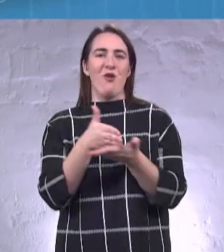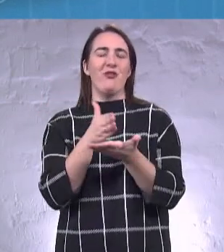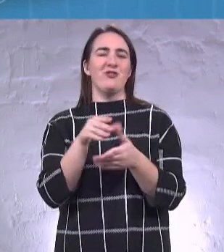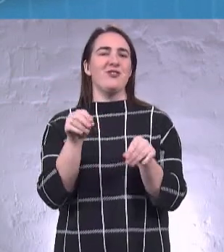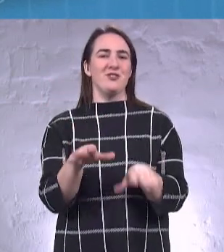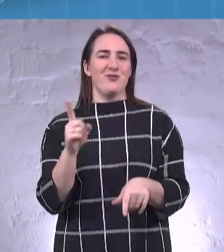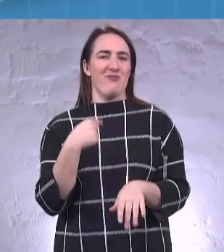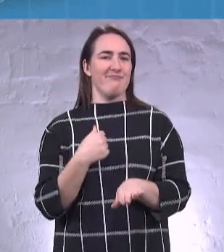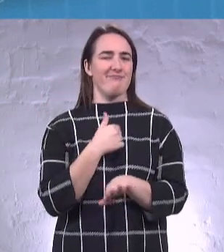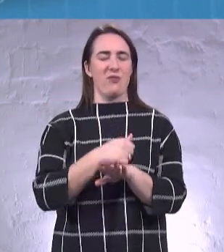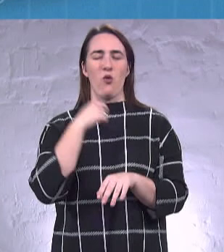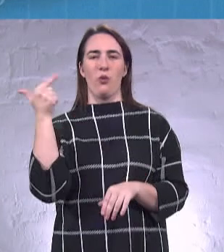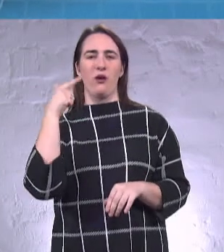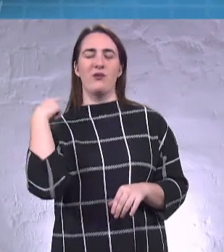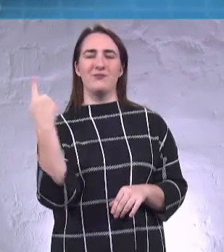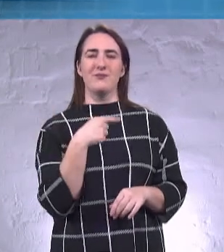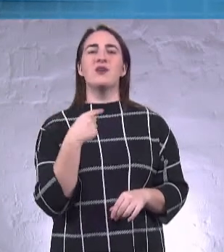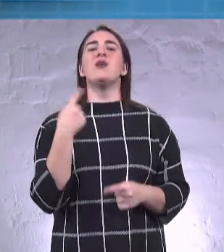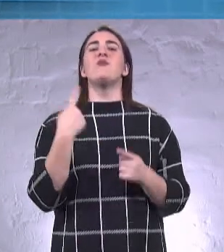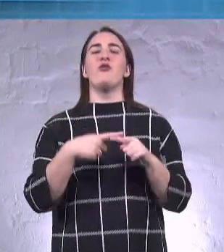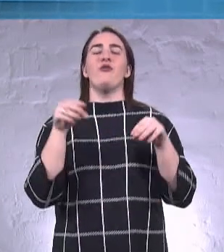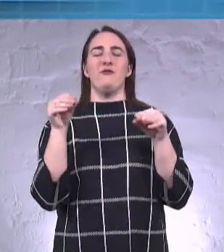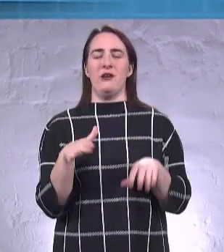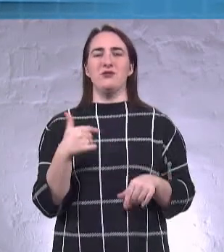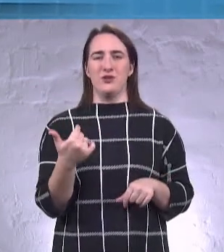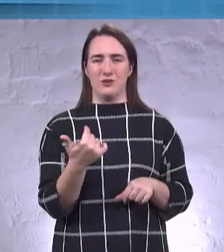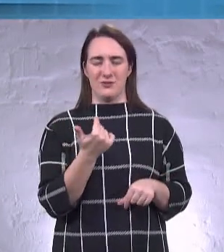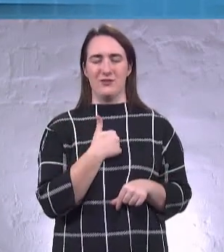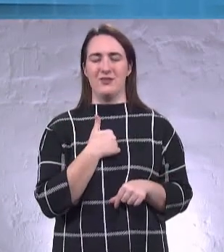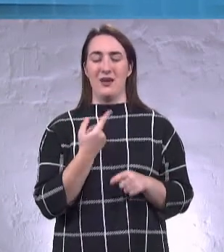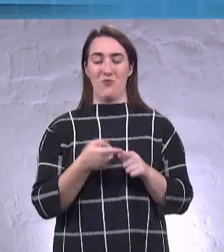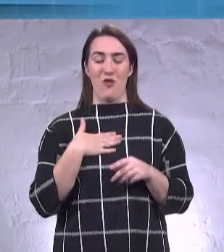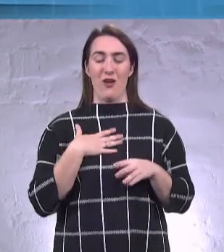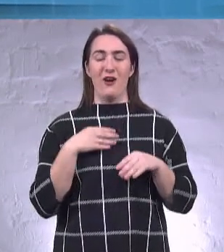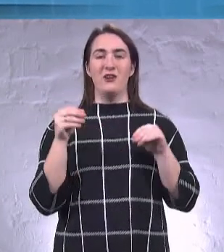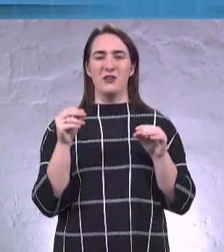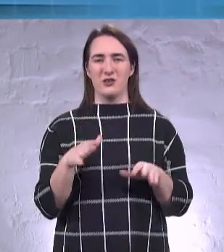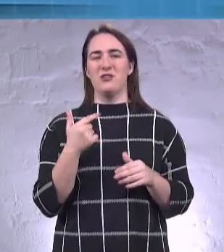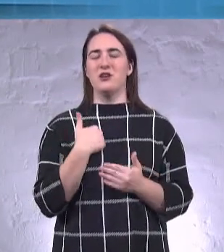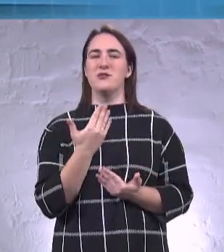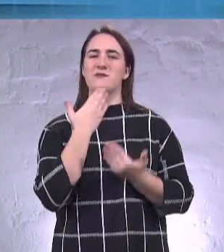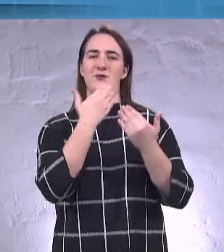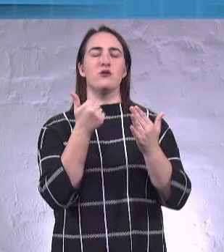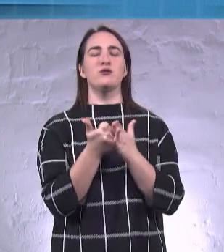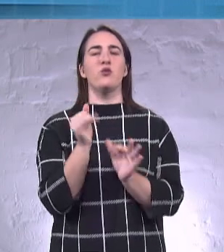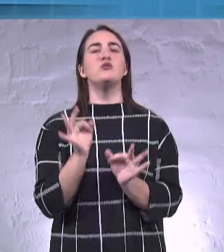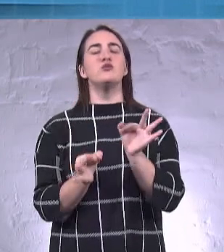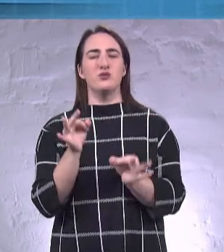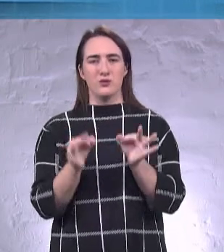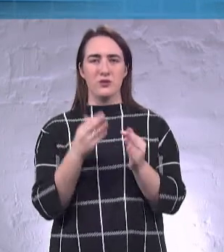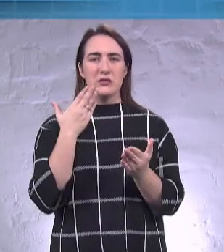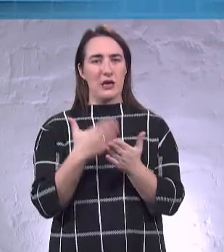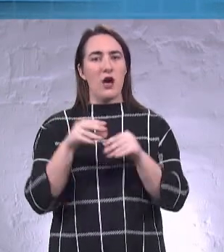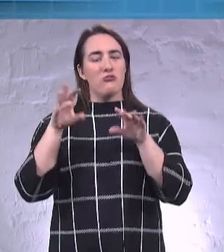Тобто, більше того, я скажу, я вирішив ще підкріпити це рішення, я звернувся ще й до суду. Бо є рішення